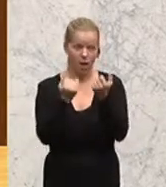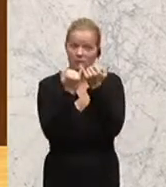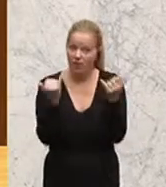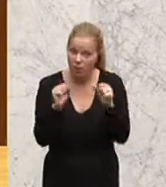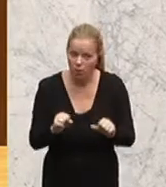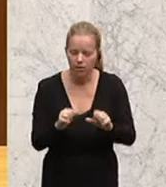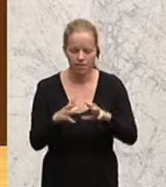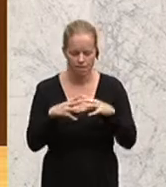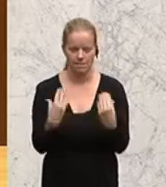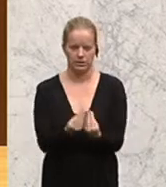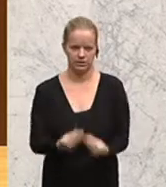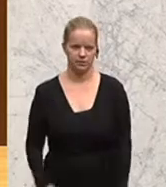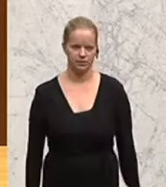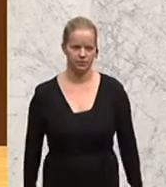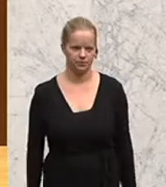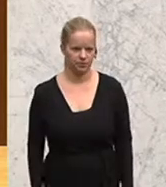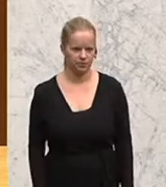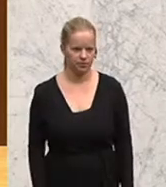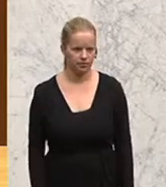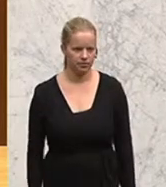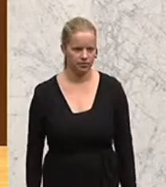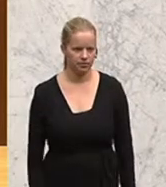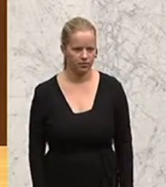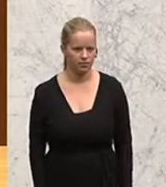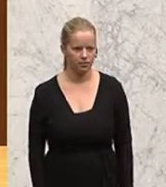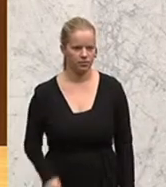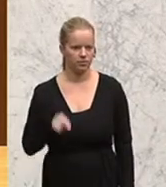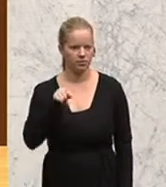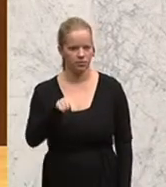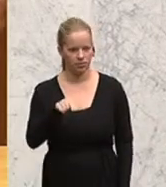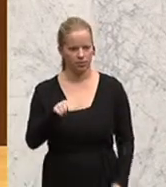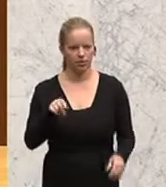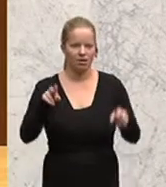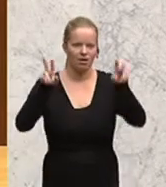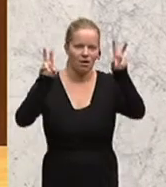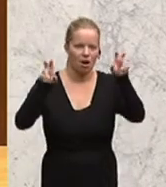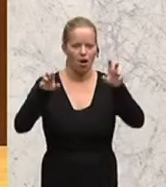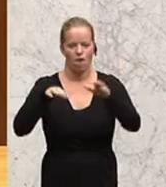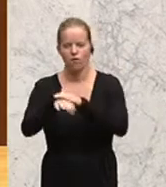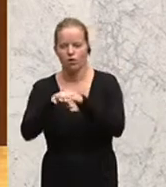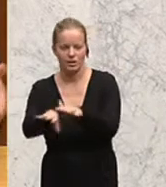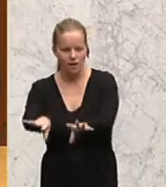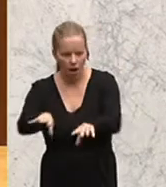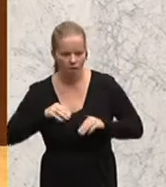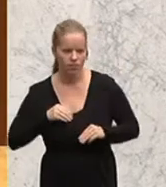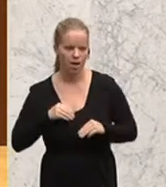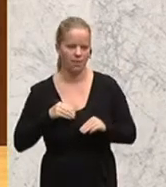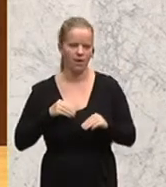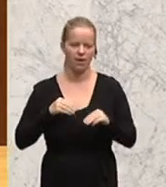gemeinsam. Meine Damen und Herren, die Frage der Flüchtlingsaufnahme, der Unterbringung, der